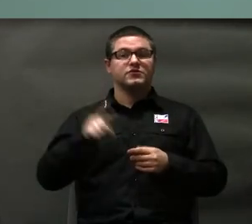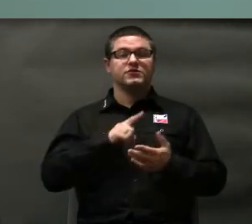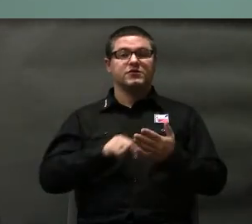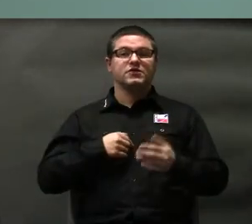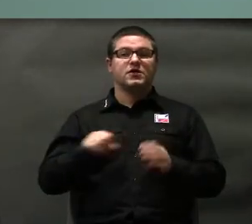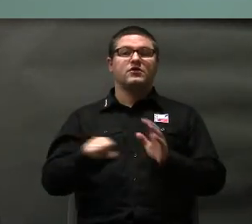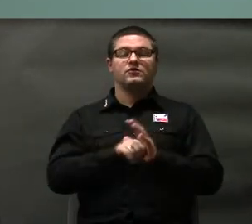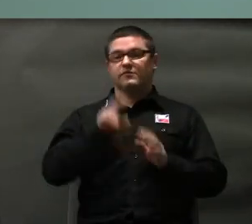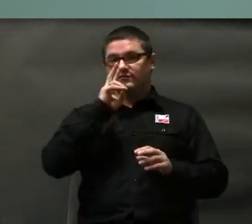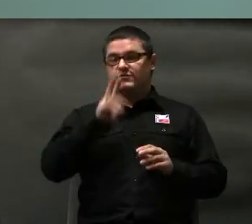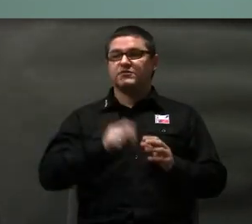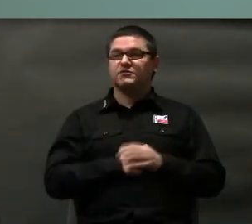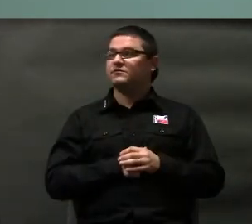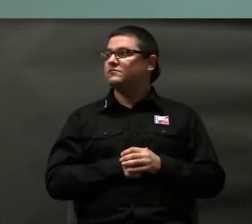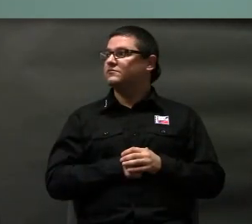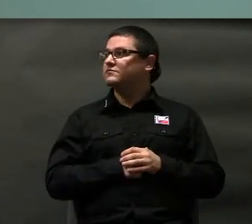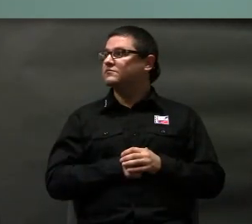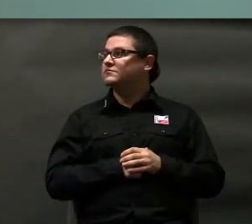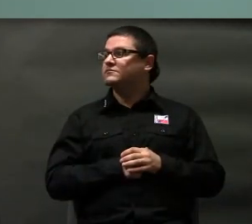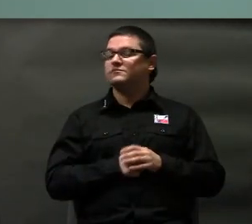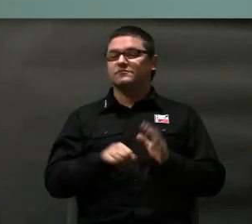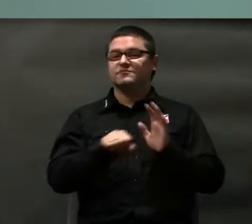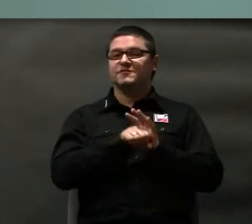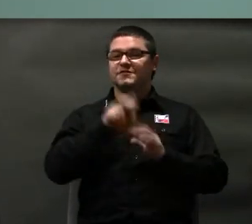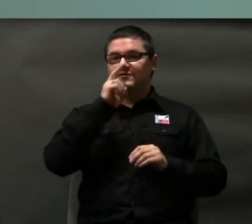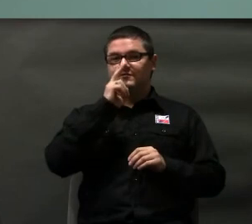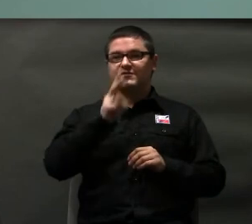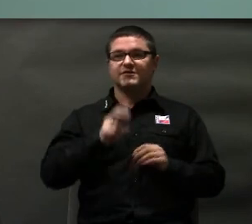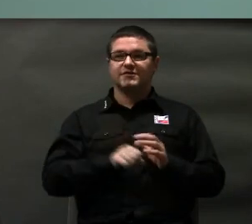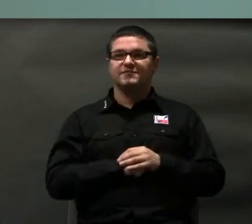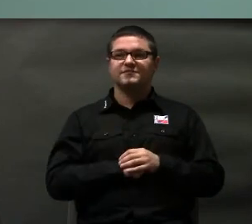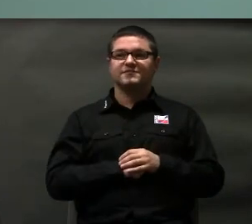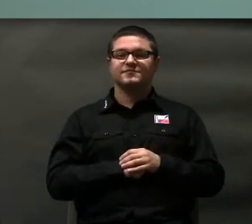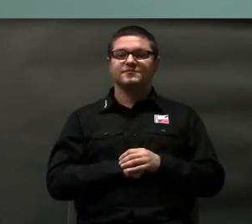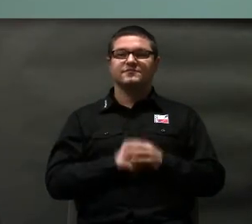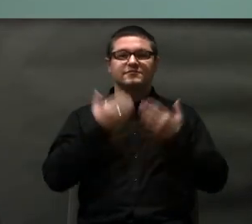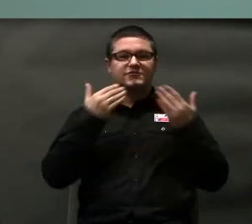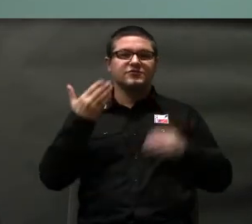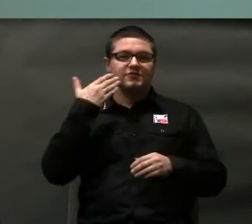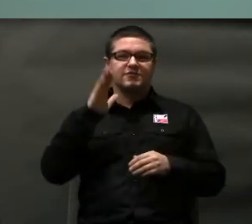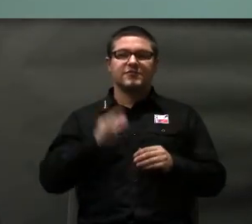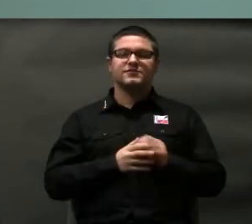jak się miga do widzenia. Czyli tak składamy sobie rączki, robimy do i widzenia. Dziękuję bardzo.